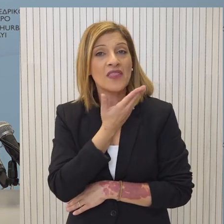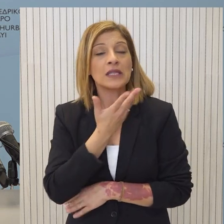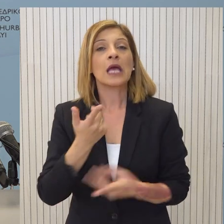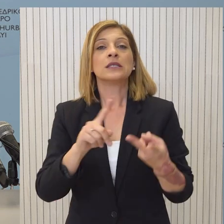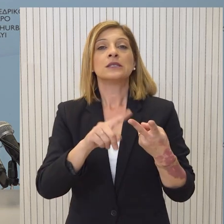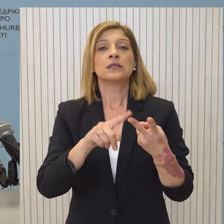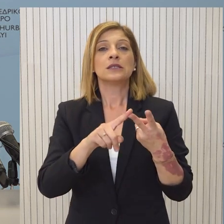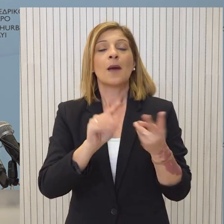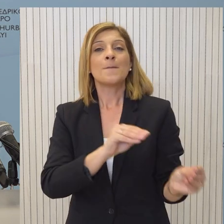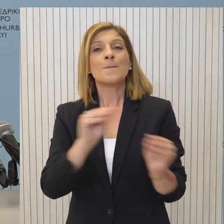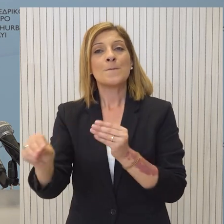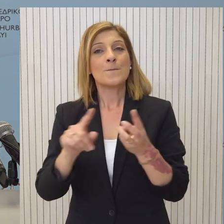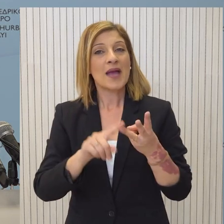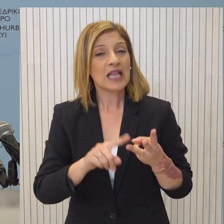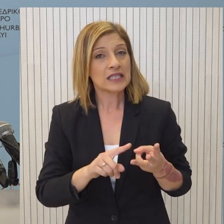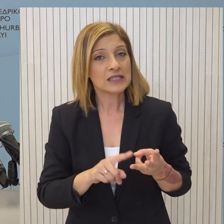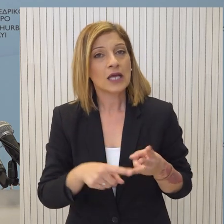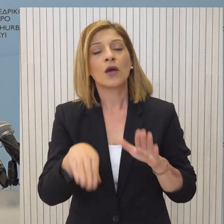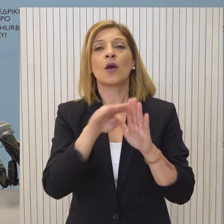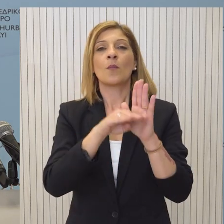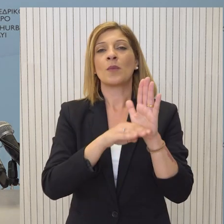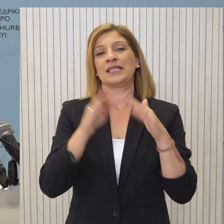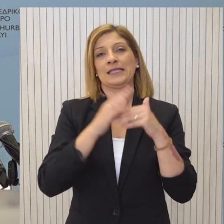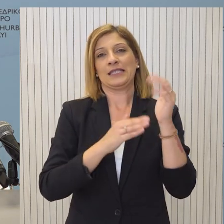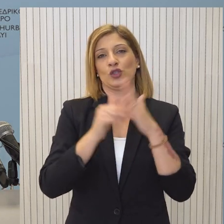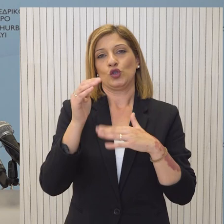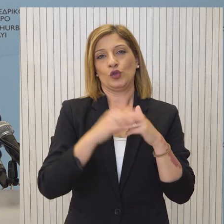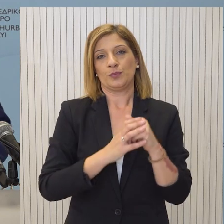αποτελεσματική διαχείριση του μεταναστευτικού, το πρόγραμμα Χτίζο και ΙΑΤ.